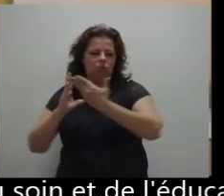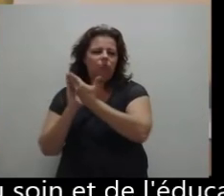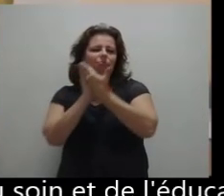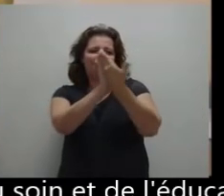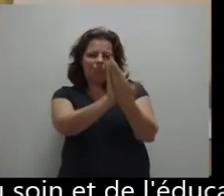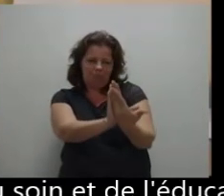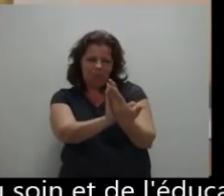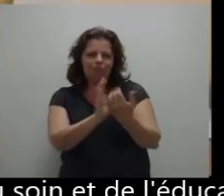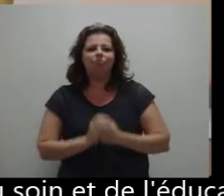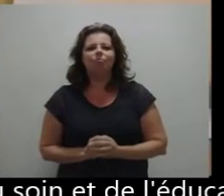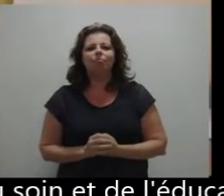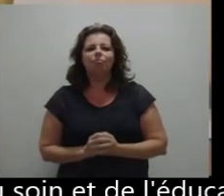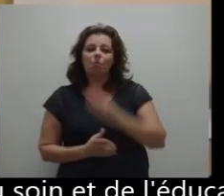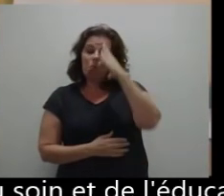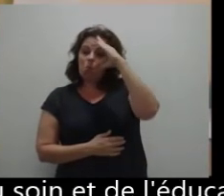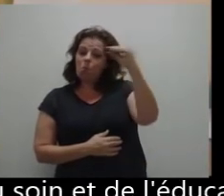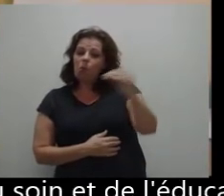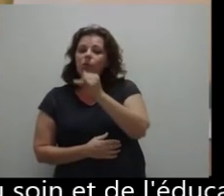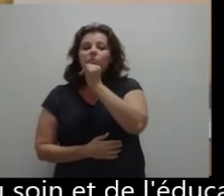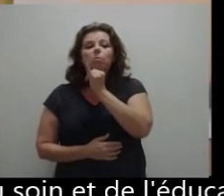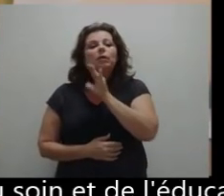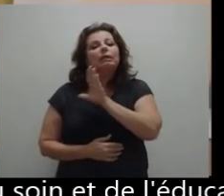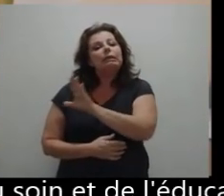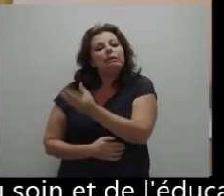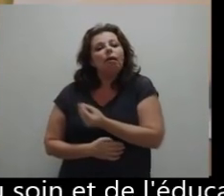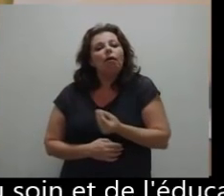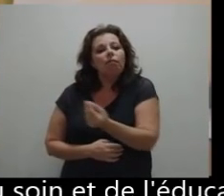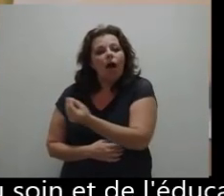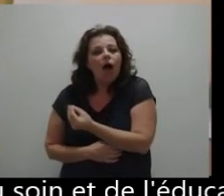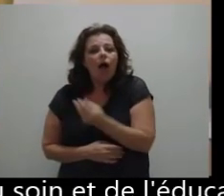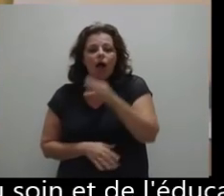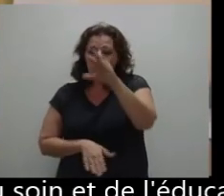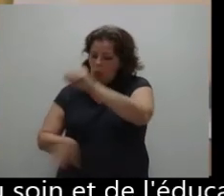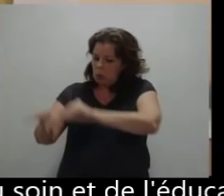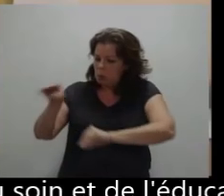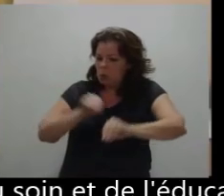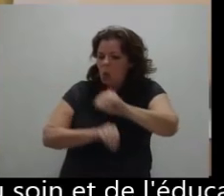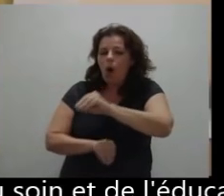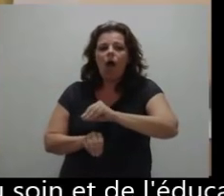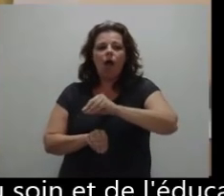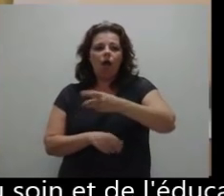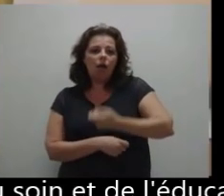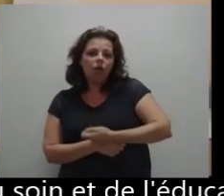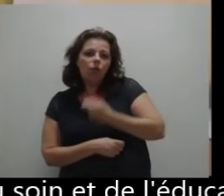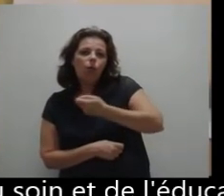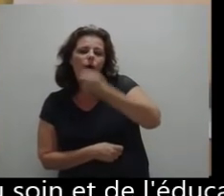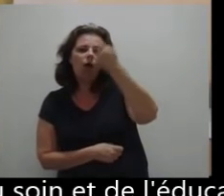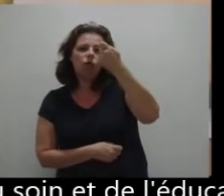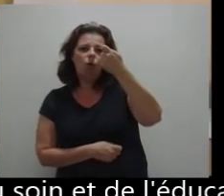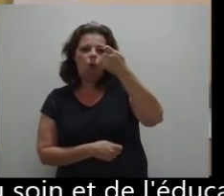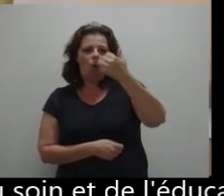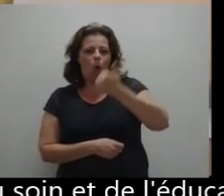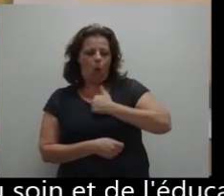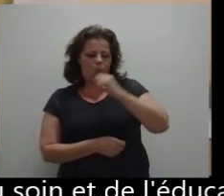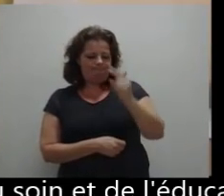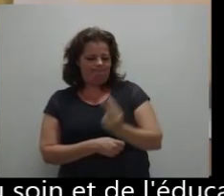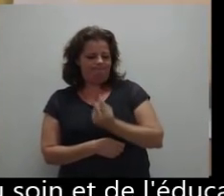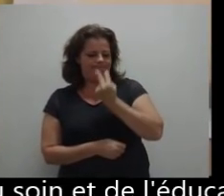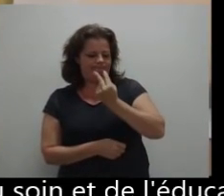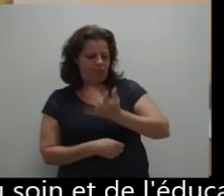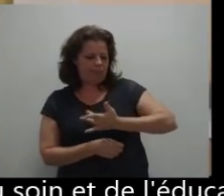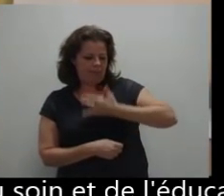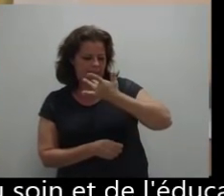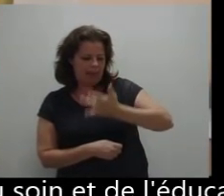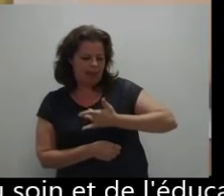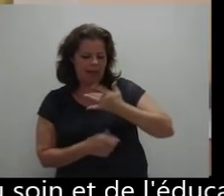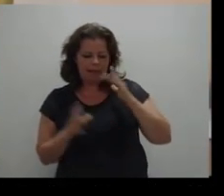praticiens de la petite enfance, du soin et de l'éducation. Qui s'interrogent sur l'importance de